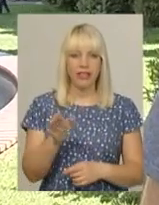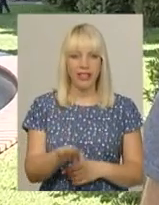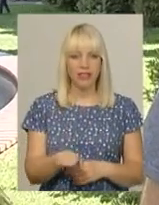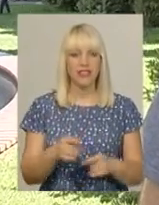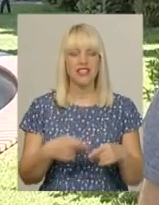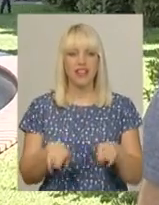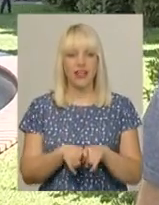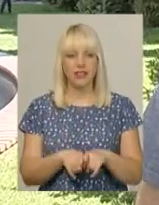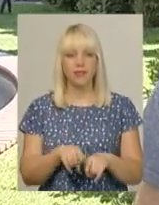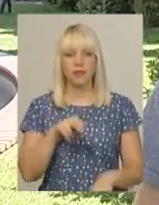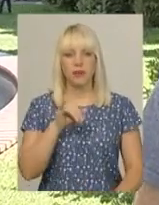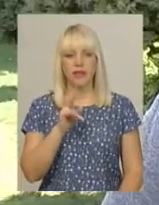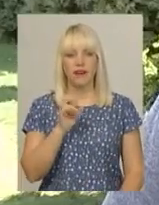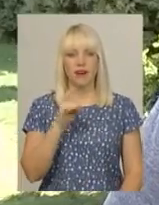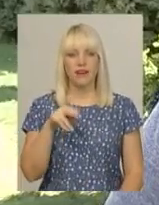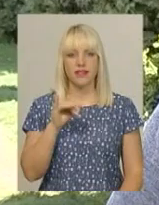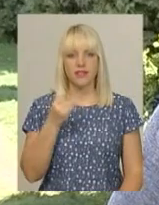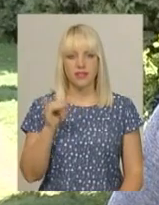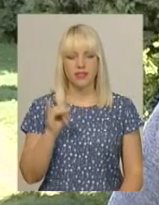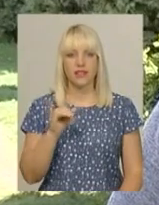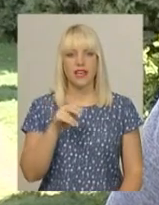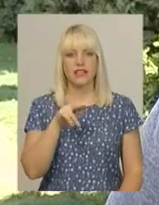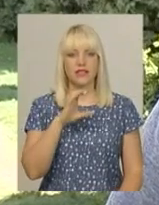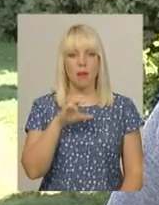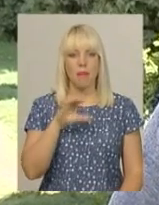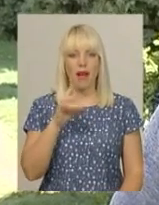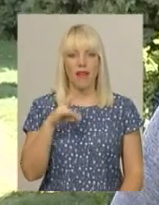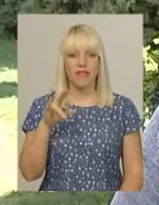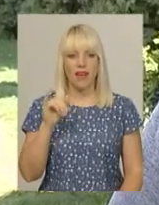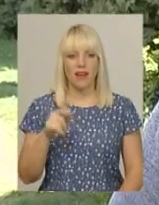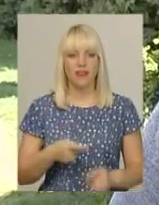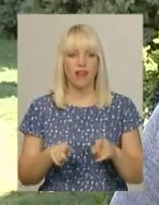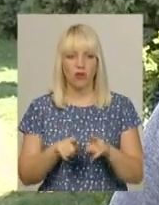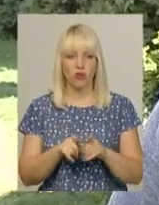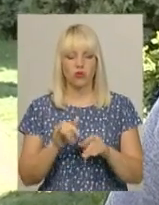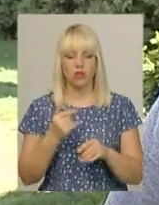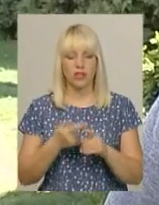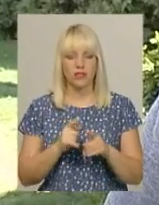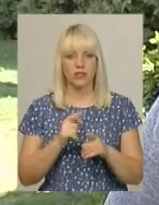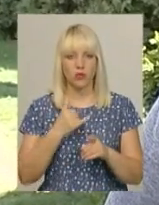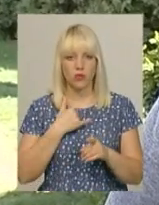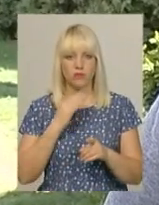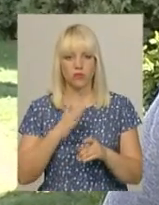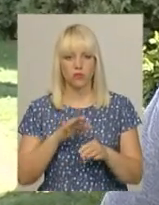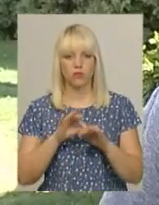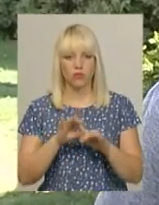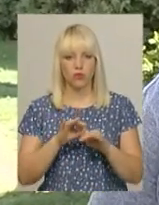Тобто такий пікардійський спиніаль. Окрім національних виставок, в нас будуть ще проходити в ці два дні 5